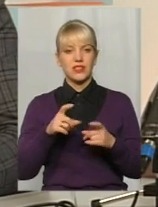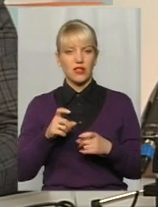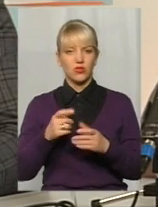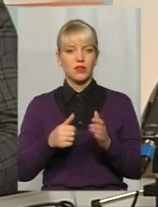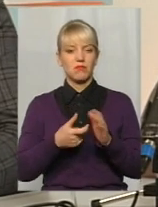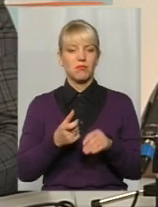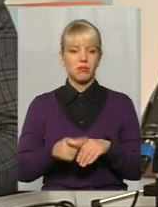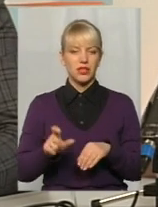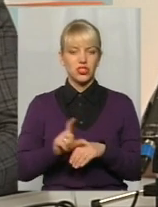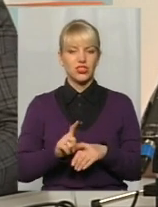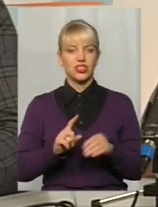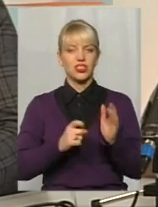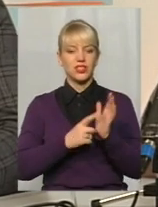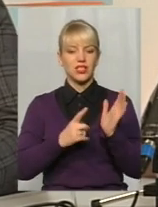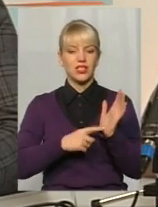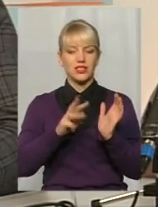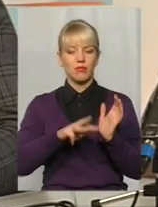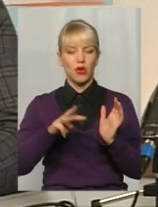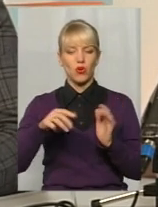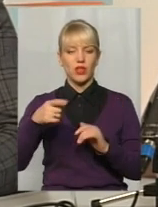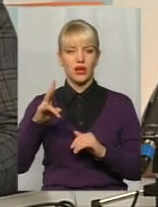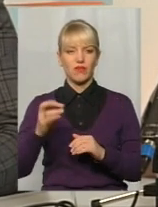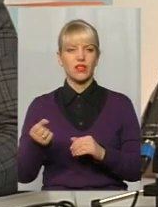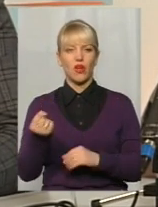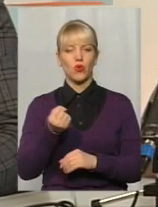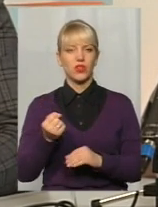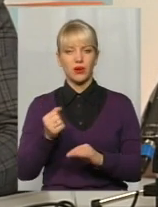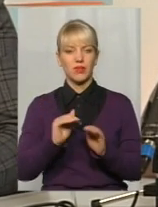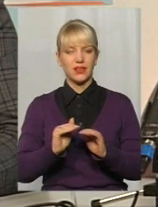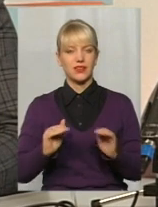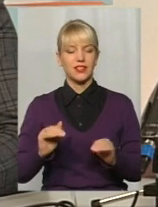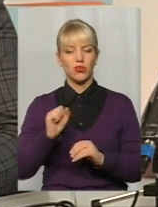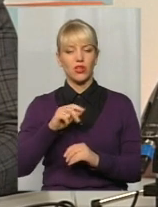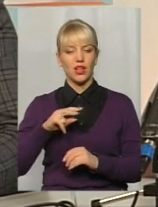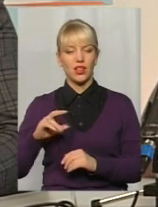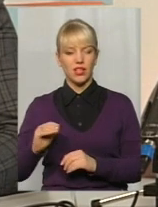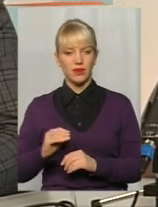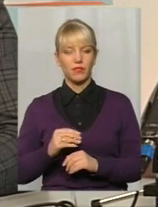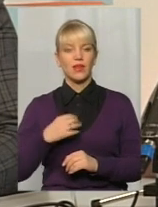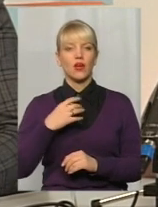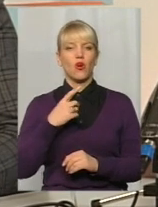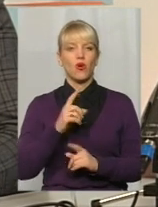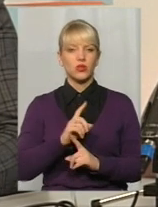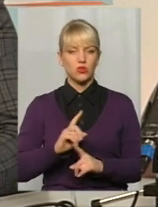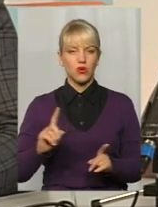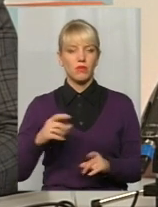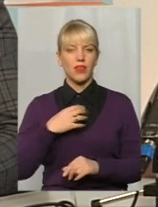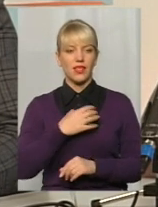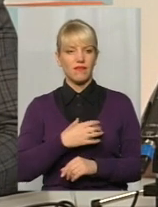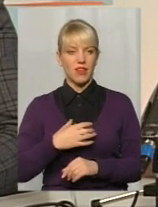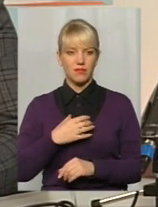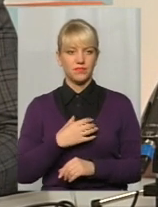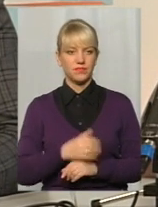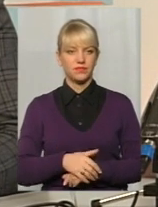мільйонів гривень на отримання діток. Але особлива така